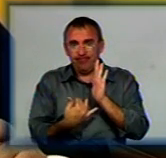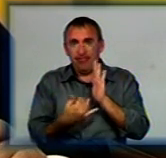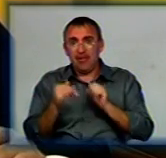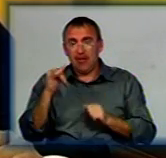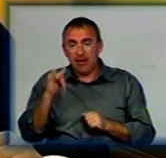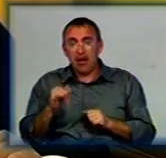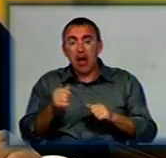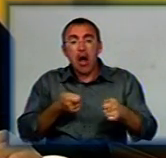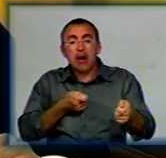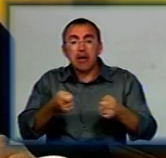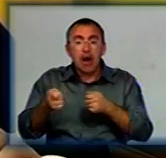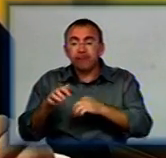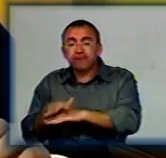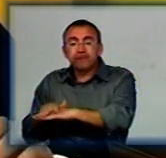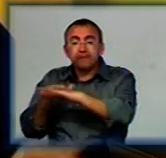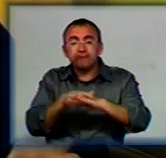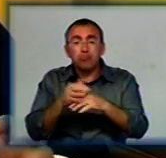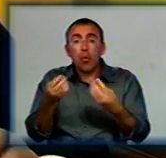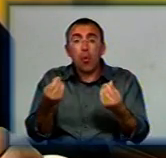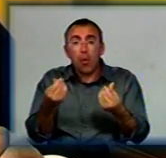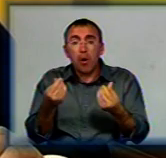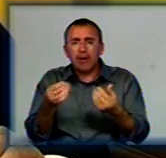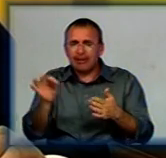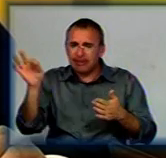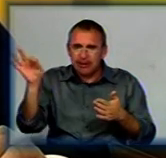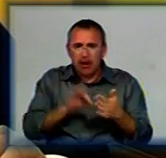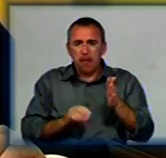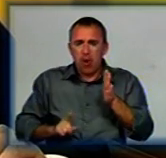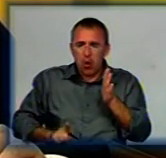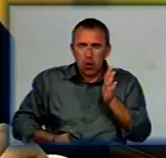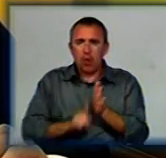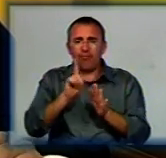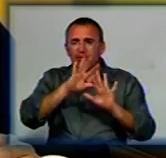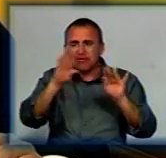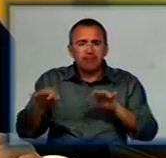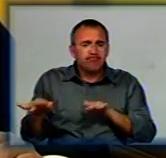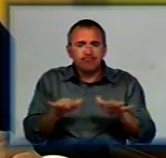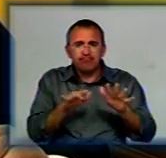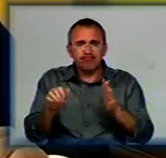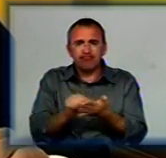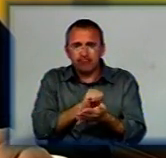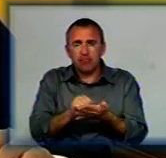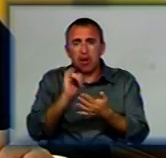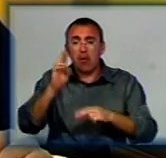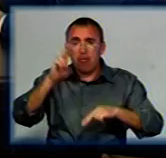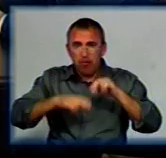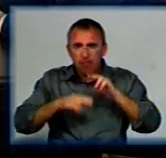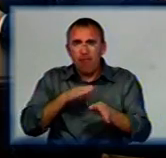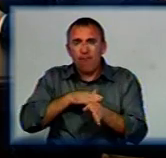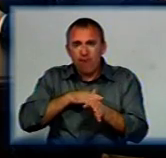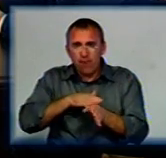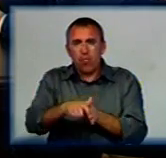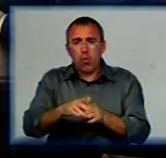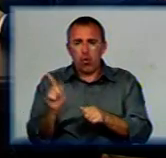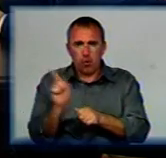і розпорядник коштів буде визначений, щоб терміново розпочати всі процедури і будівництво відбувалося в